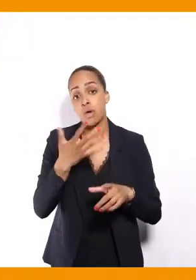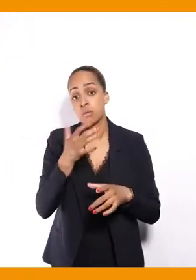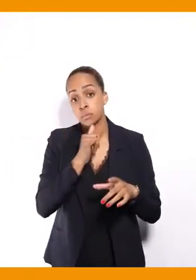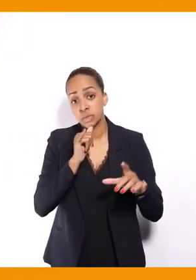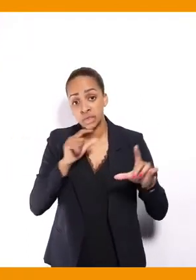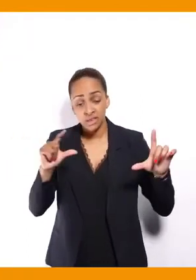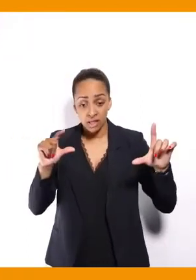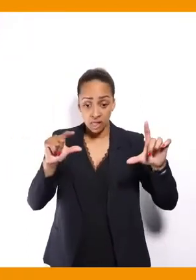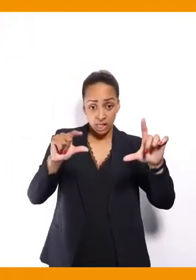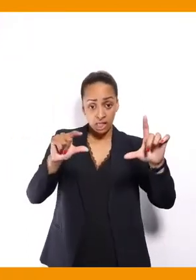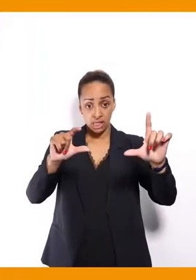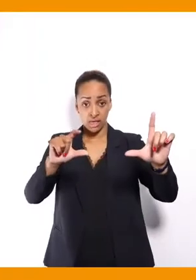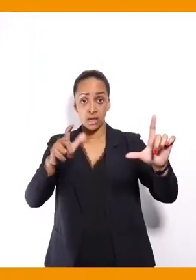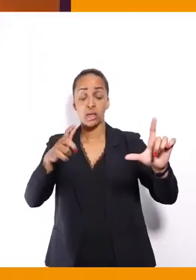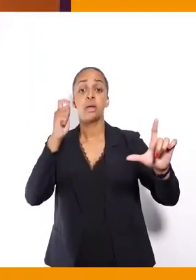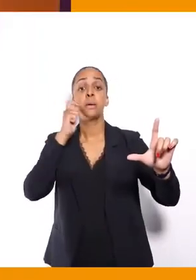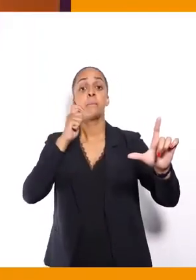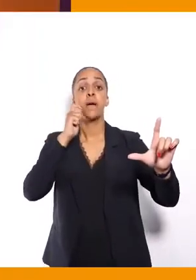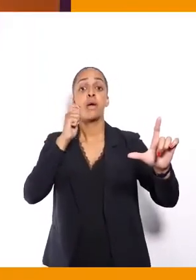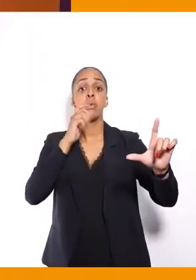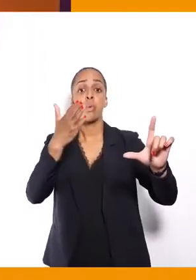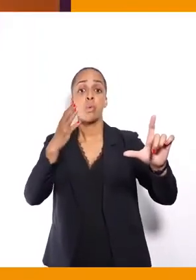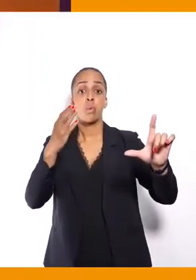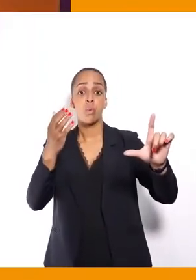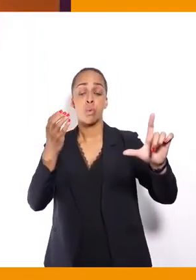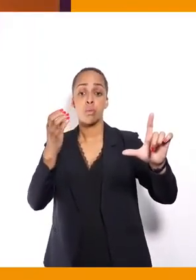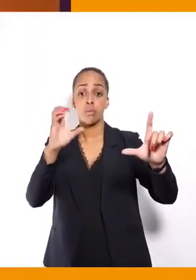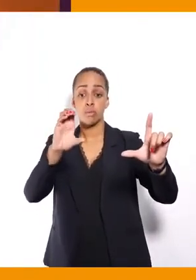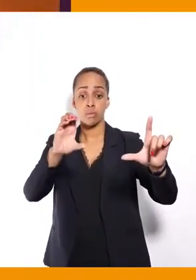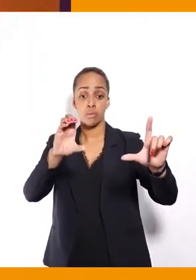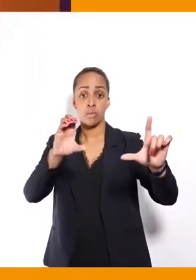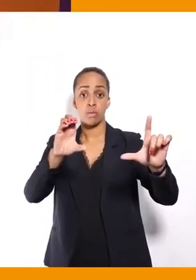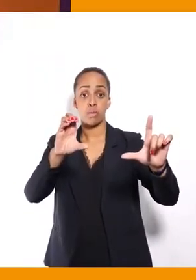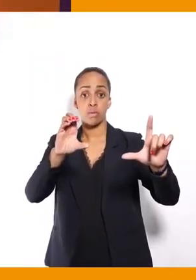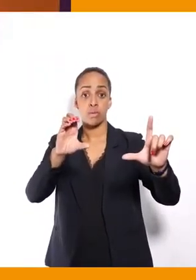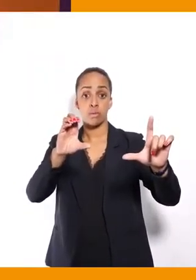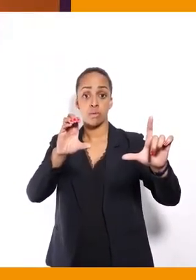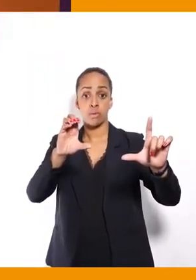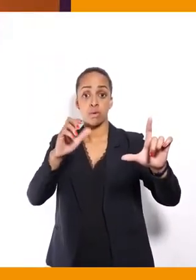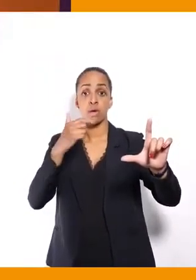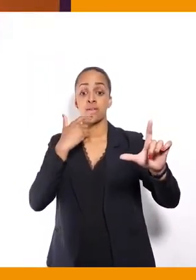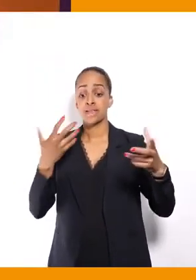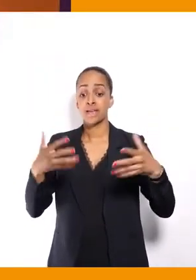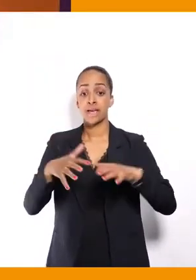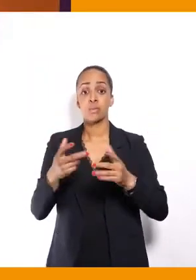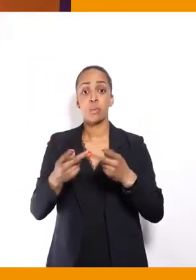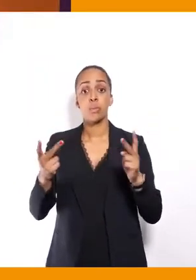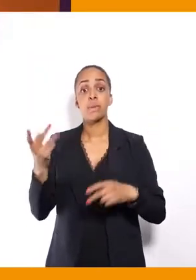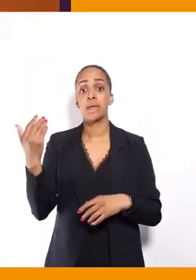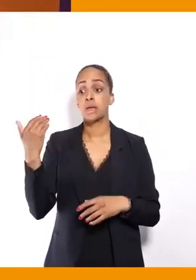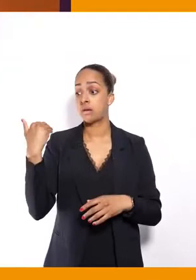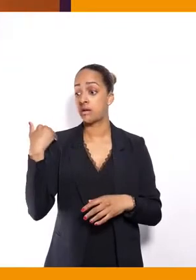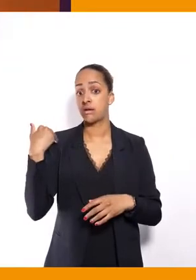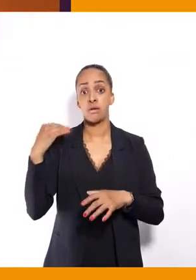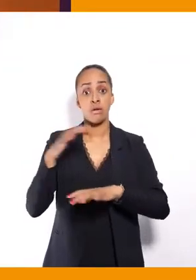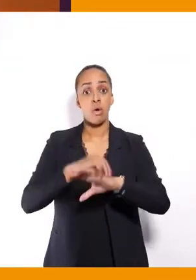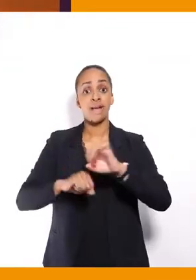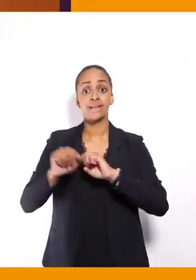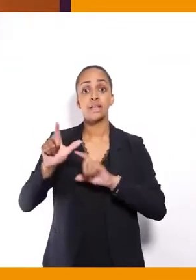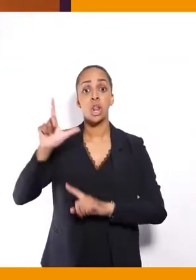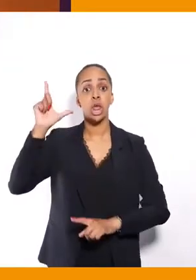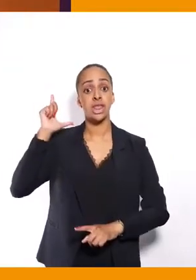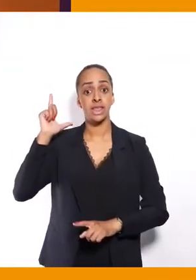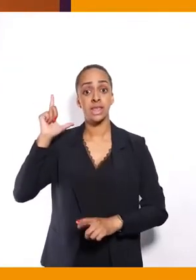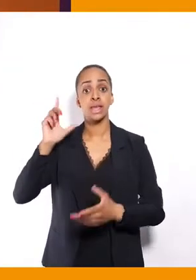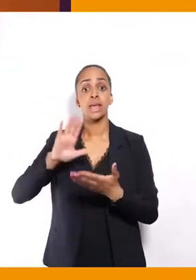Le candidat Emmanuel Macron a prévu la langézine sur les images d'une réunion publique qu'il a organisée lundi dernier. L